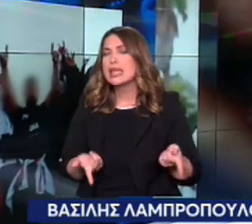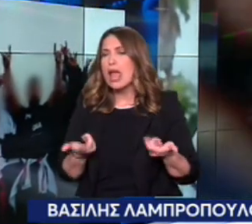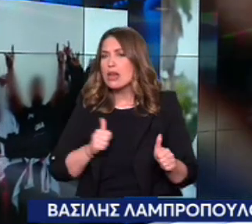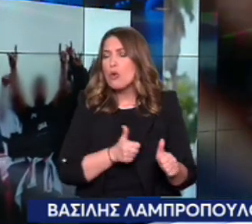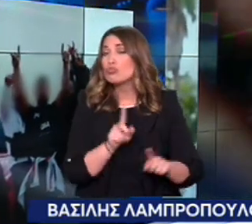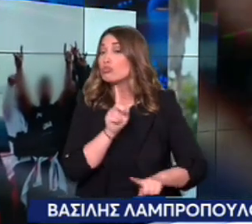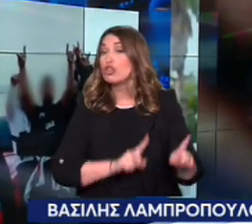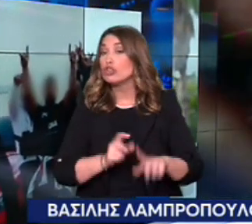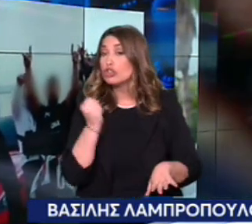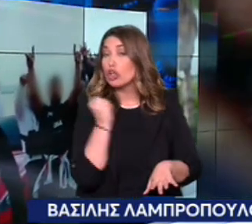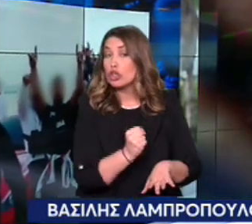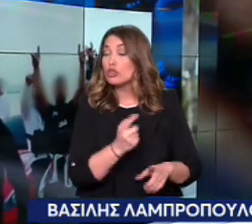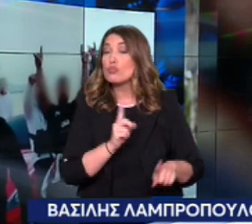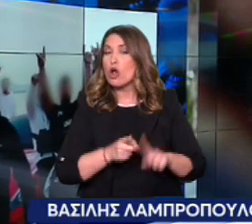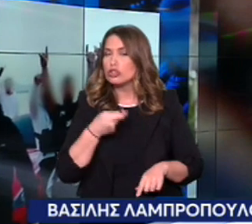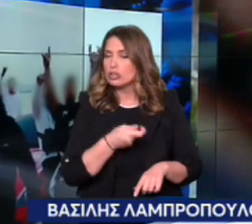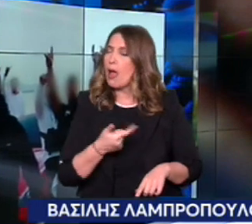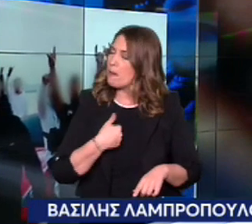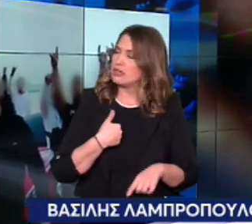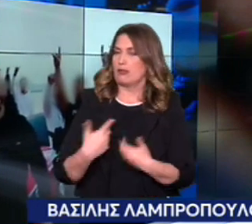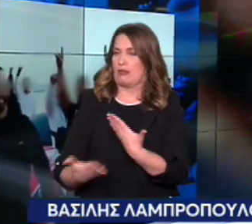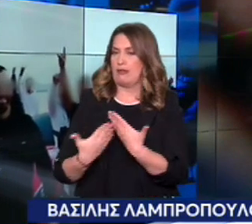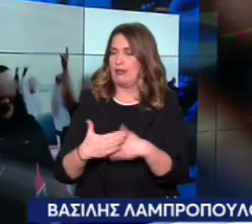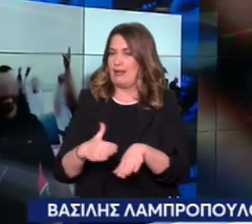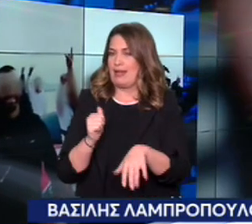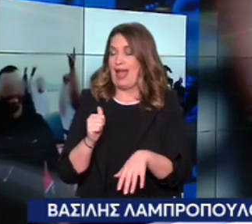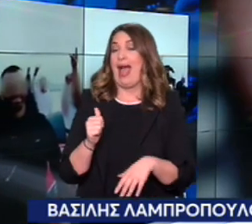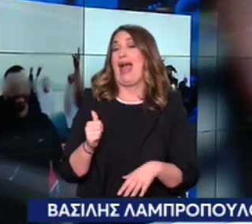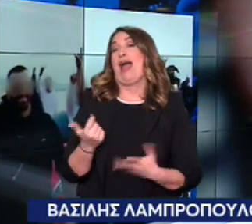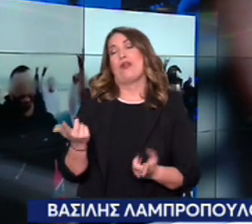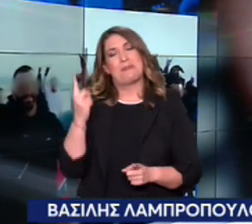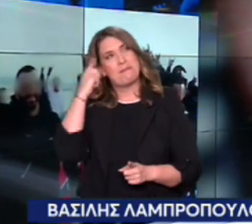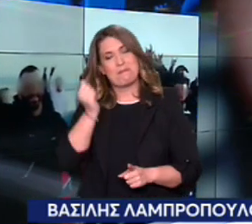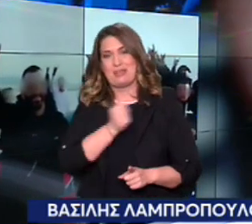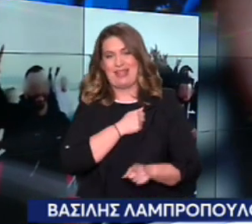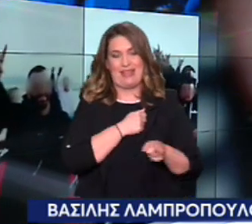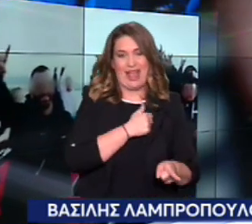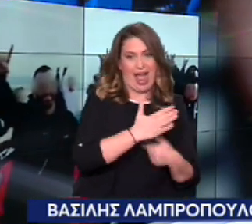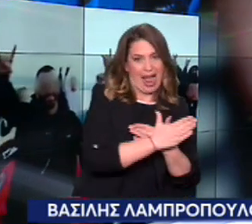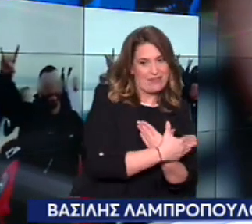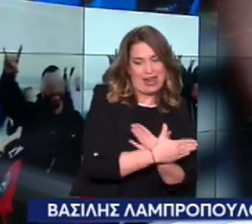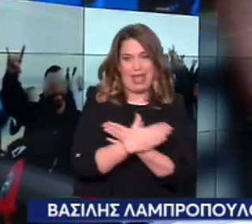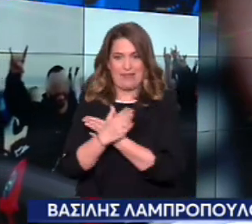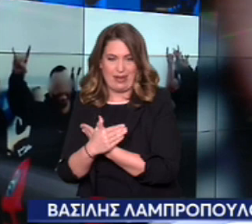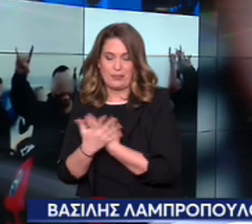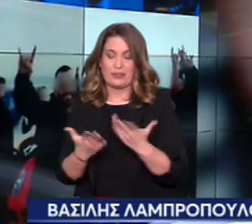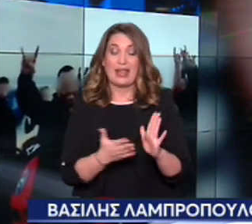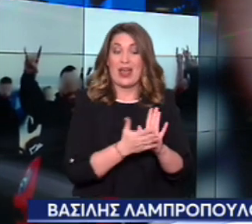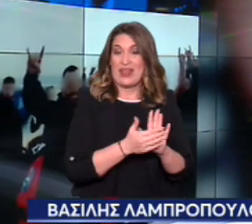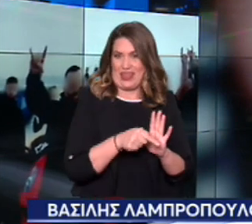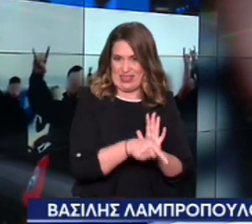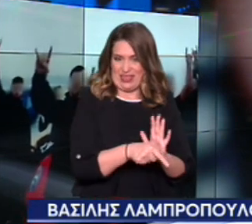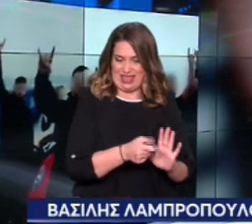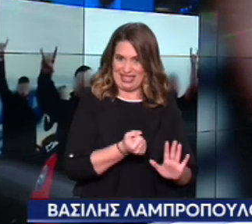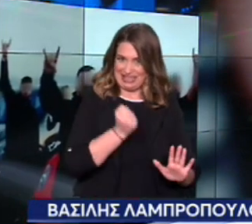δράστες. Γιατί θεωρήθηκε ότι αυτοί πιθανόν είναι Αλβανοί. Να πούμε ότι η έρευνα για το μαχαίρωμα του 16χρονου έχει προχωρήσει,